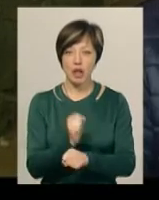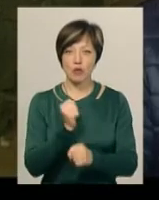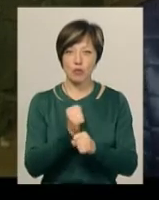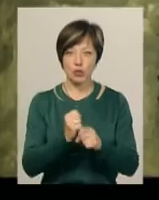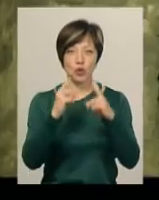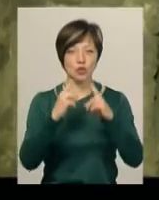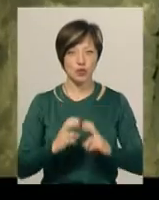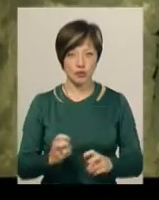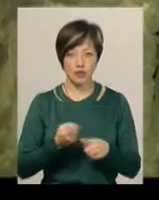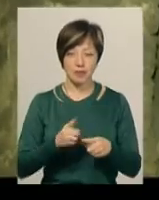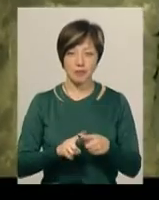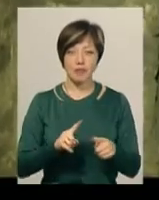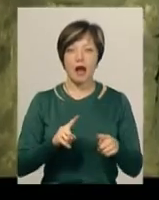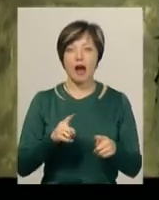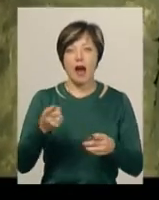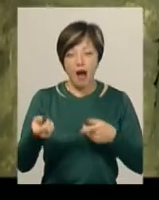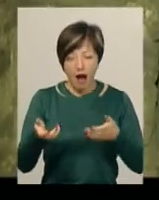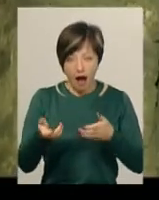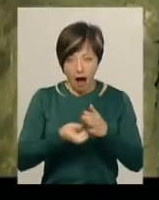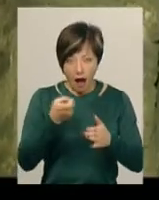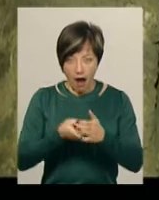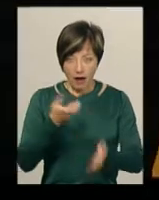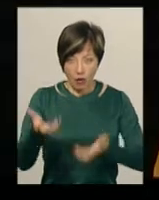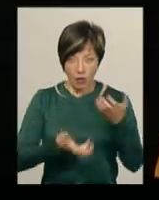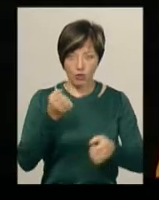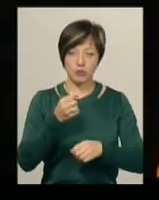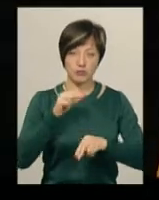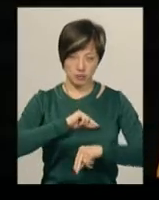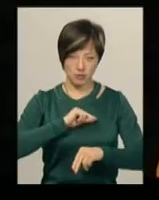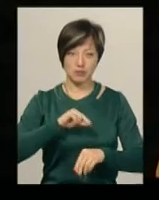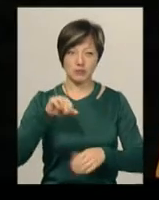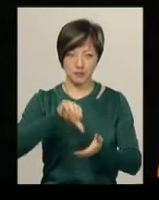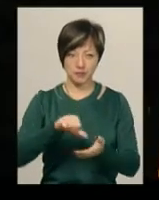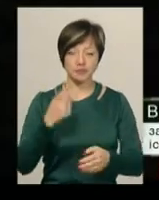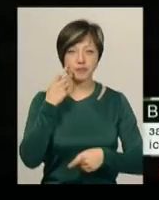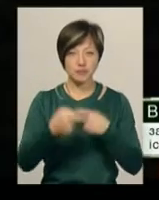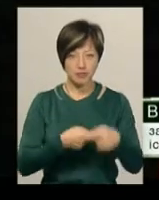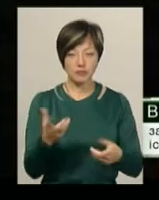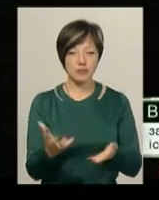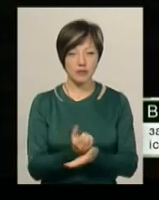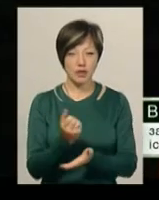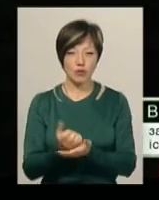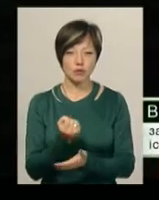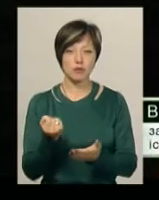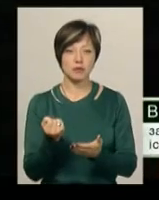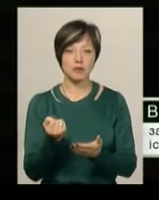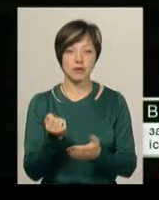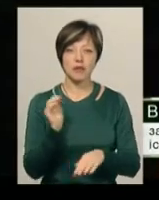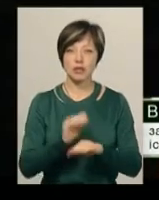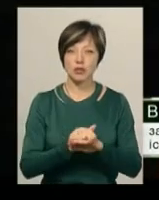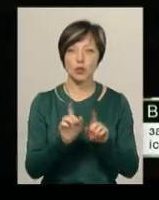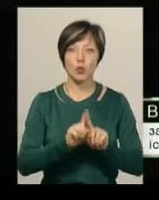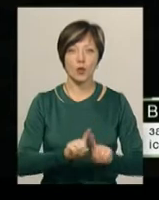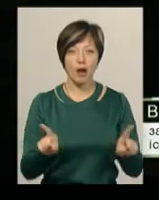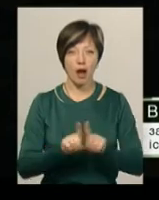досліджували їх. Археолог Віктор Вєтров також брав участь у розкопків. Безумовно, ми постійно знаходимо фактично